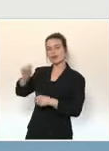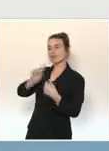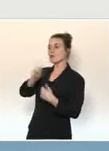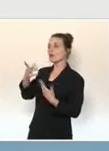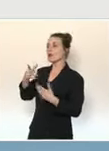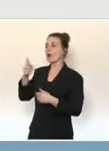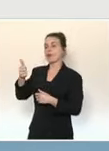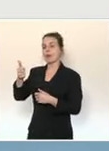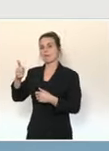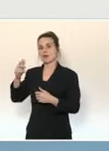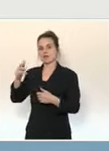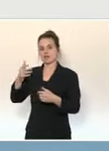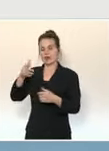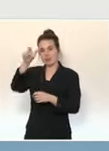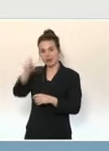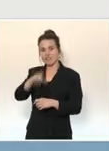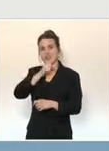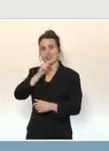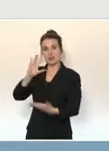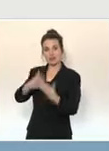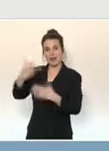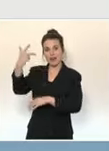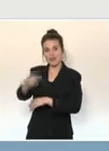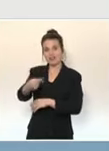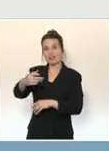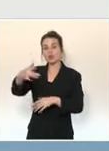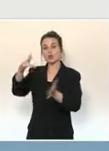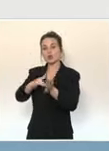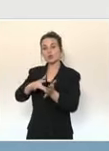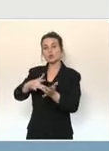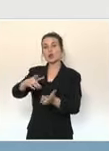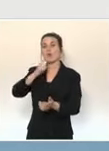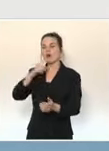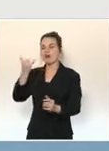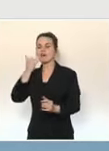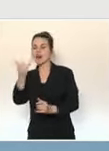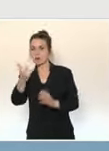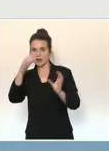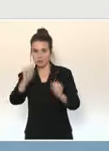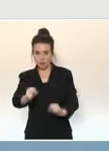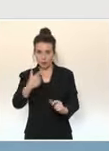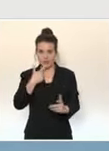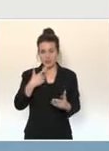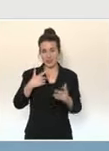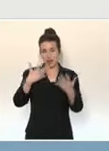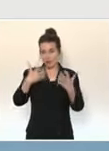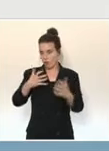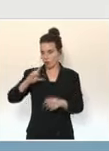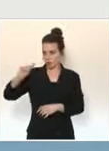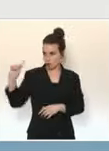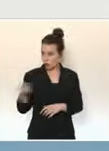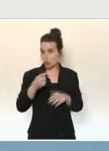vaccinées. Plus de 350 000 appels ont déjà été passés et nous continuerons puisque notre objectif, c'est 100 % vaccinés.